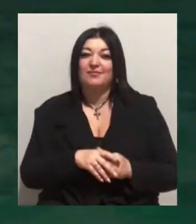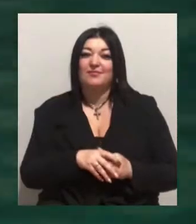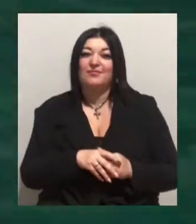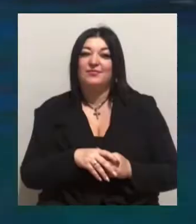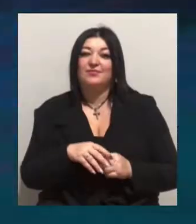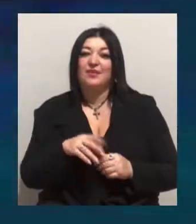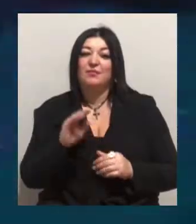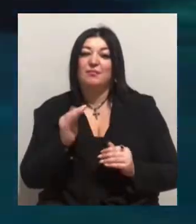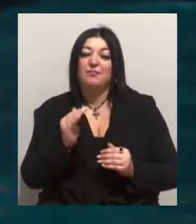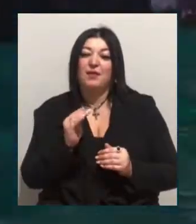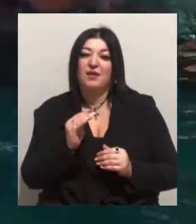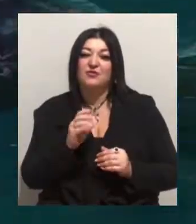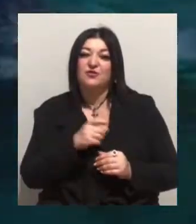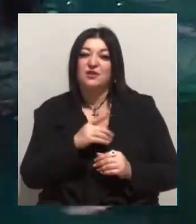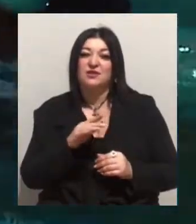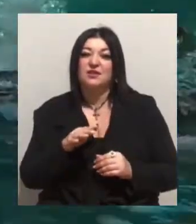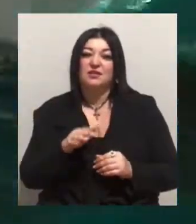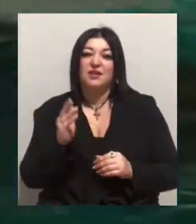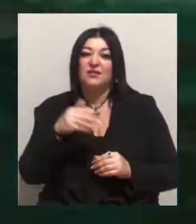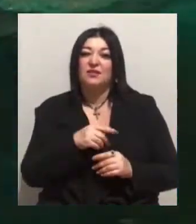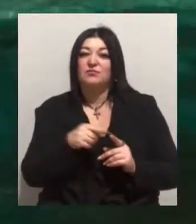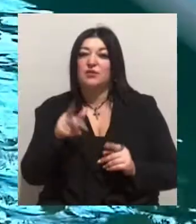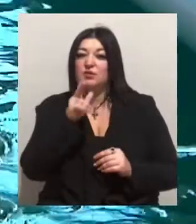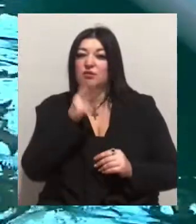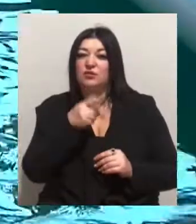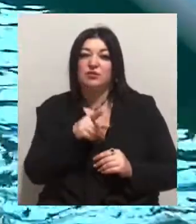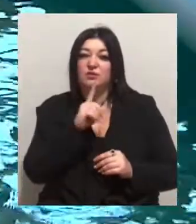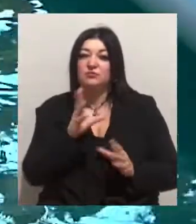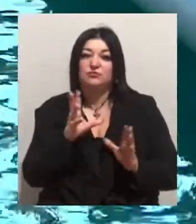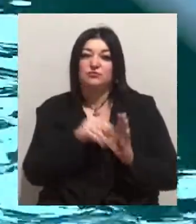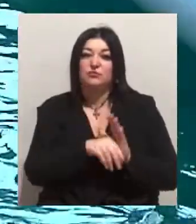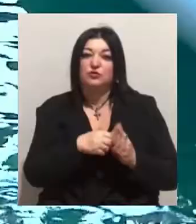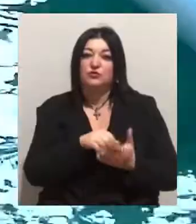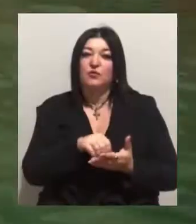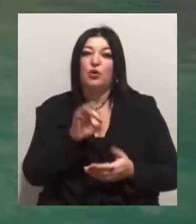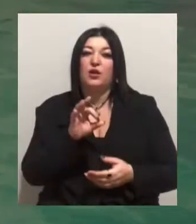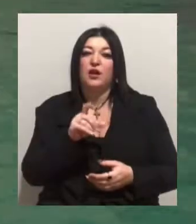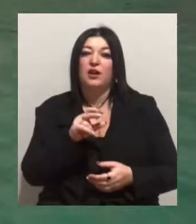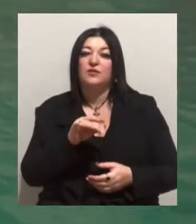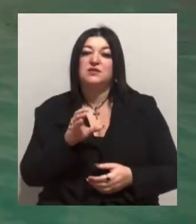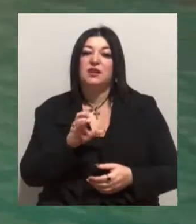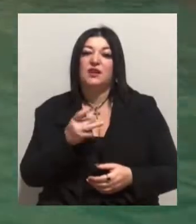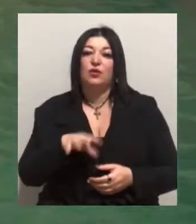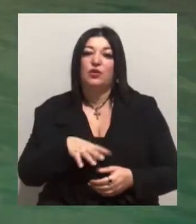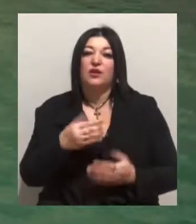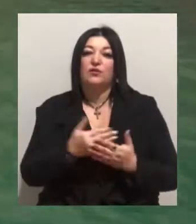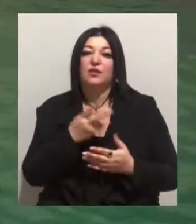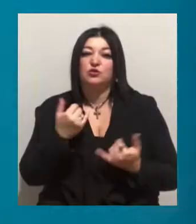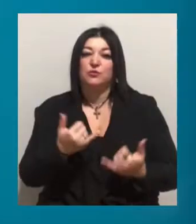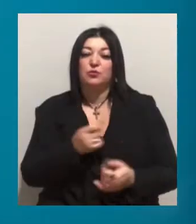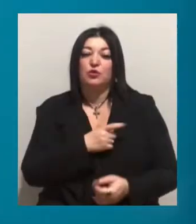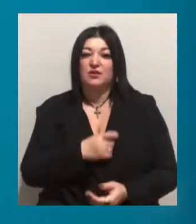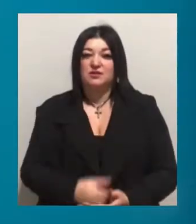дельфінарії. Протягом наступних трьох років його не залучатимуть до виступів. Олена Халілова, Сергій Коняхін. Новини на Суспільному. Одеса.